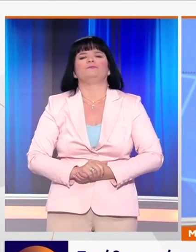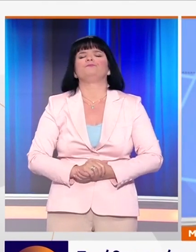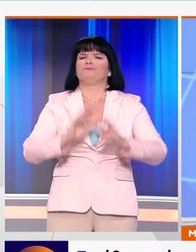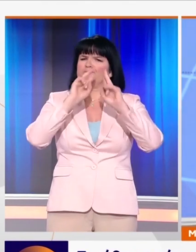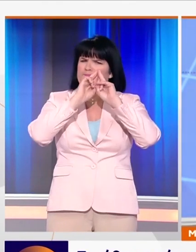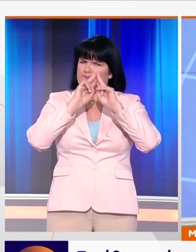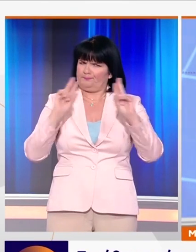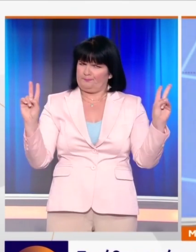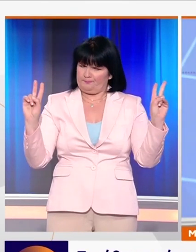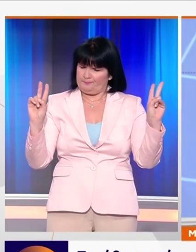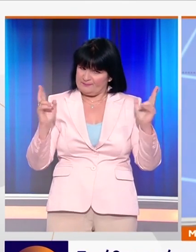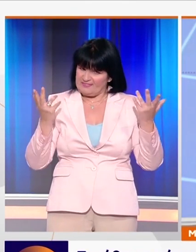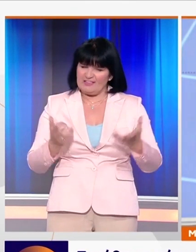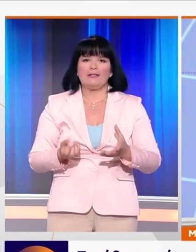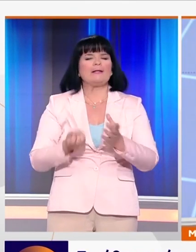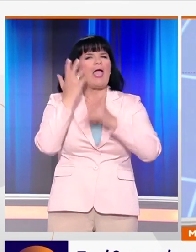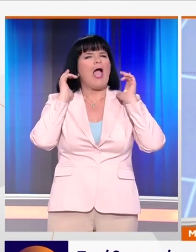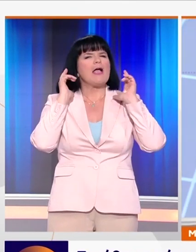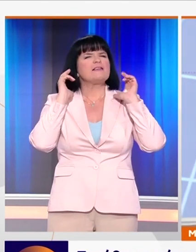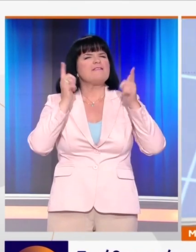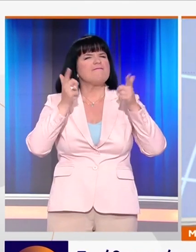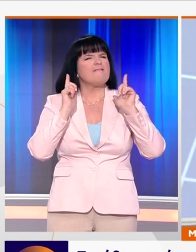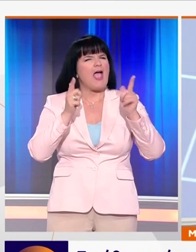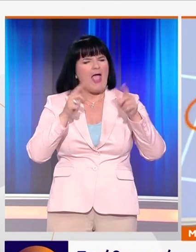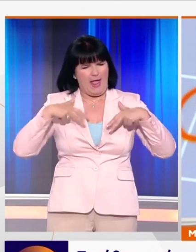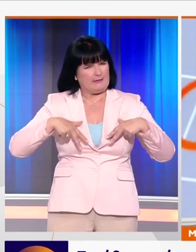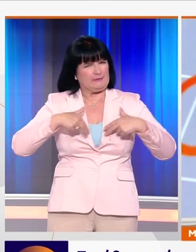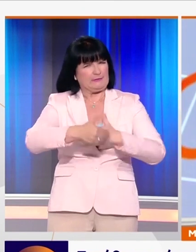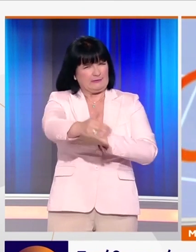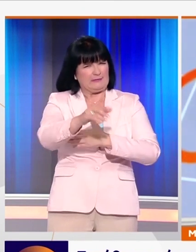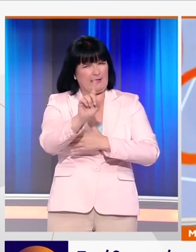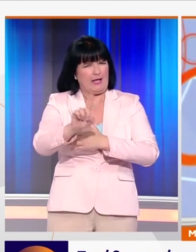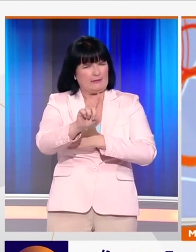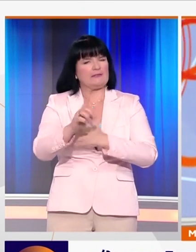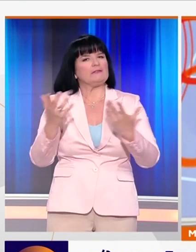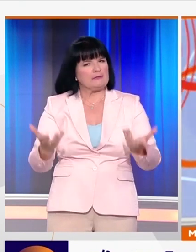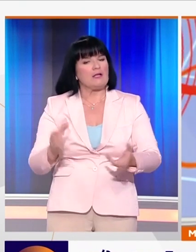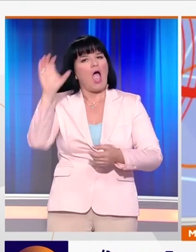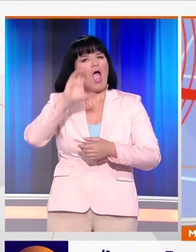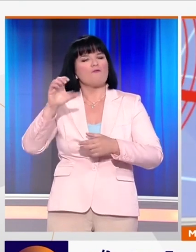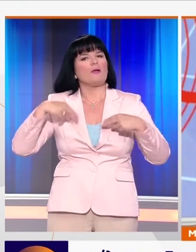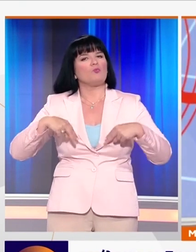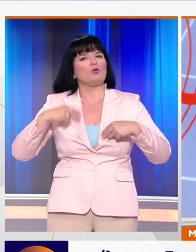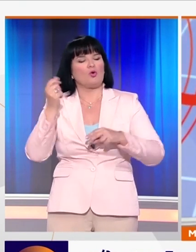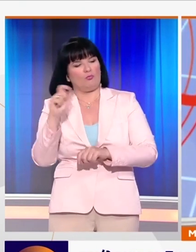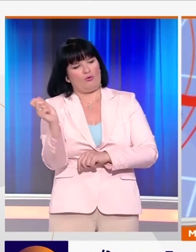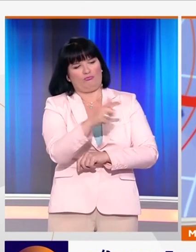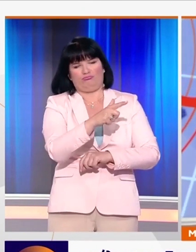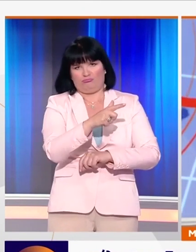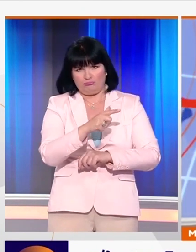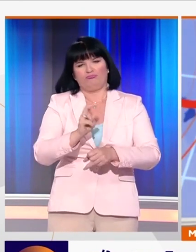Ξεκάθαρο μήνυμα προς τη νέα κυβέρνηση που θα προκύψει από τις εκλογές της ερχόμενης Κυριακής, πρόκειται να στείλουν οι Ευρωπαίοι Υπουργοί Οικονομικών.